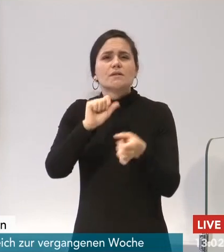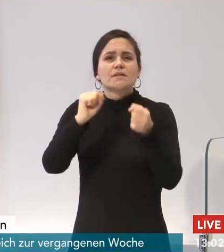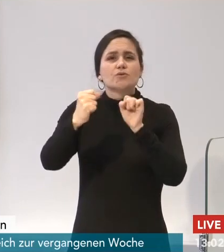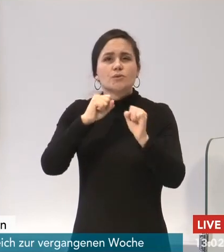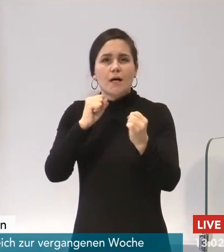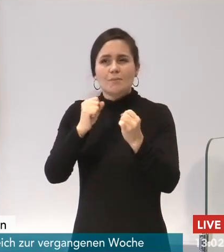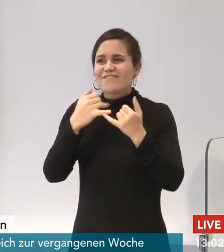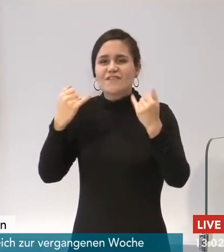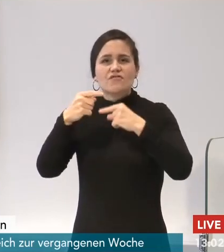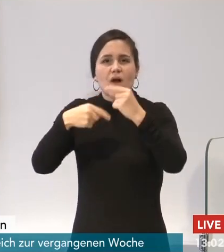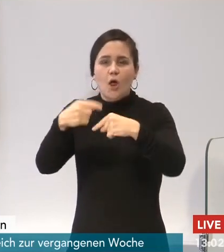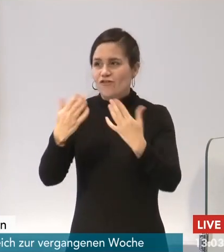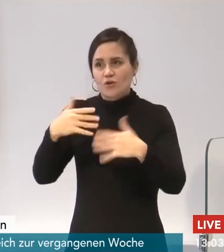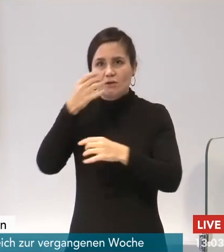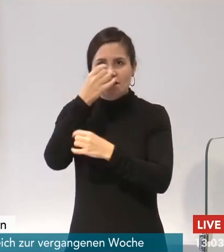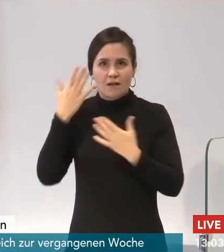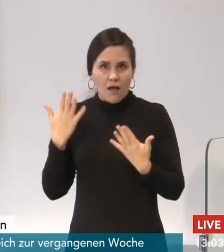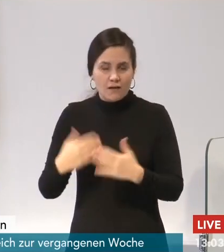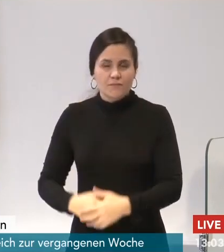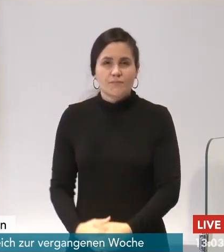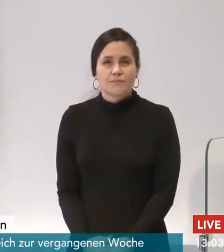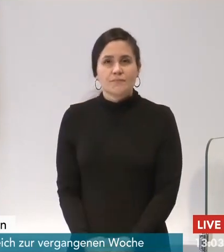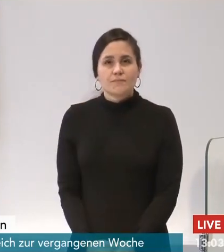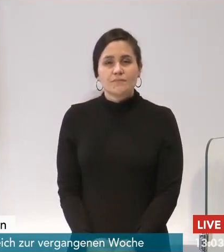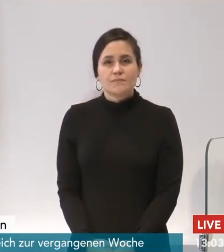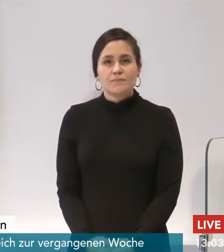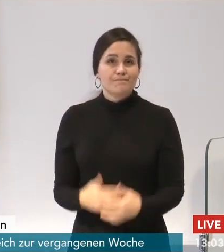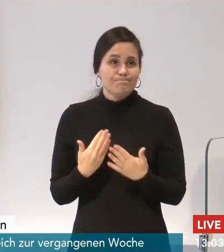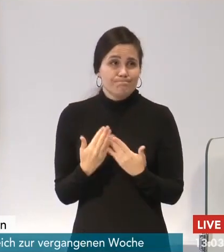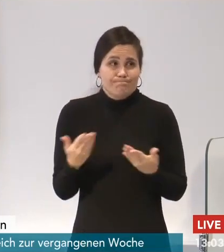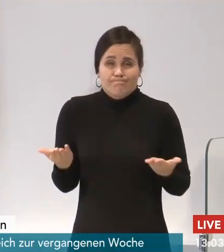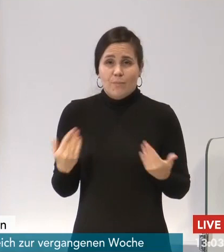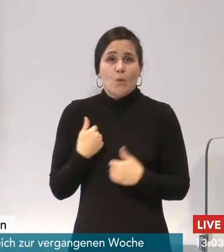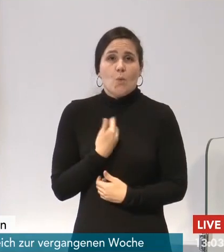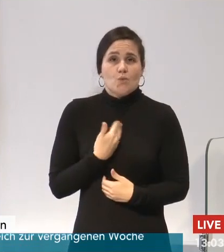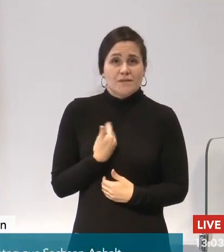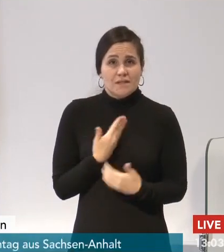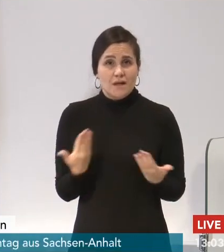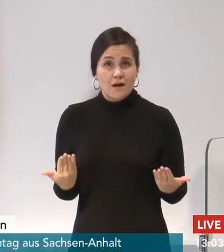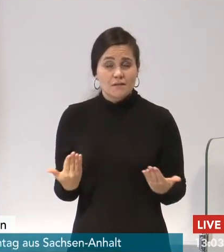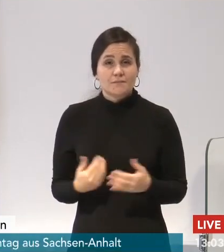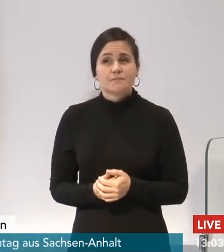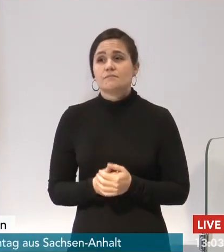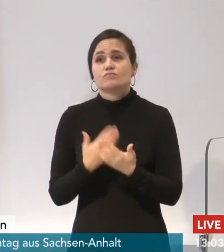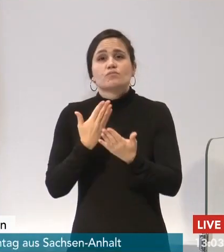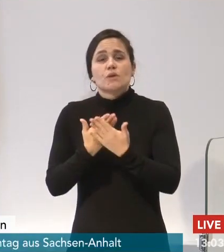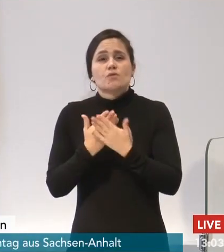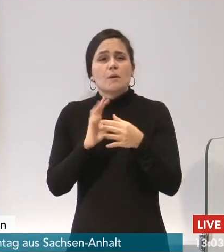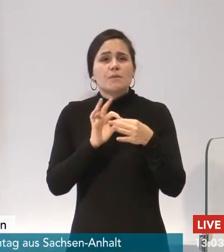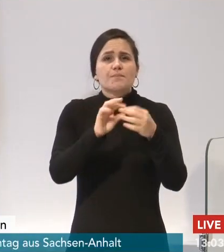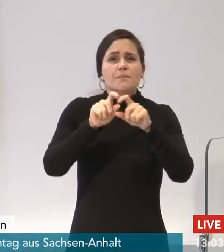eine ganz entscheidende Frage. Insofern Ungewissheit. Ungewissheit ist auch das Stichwort, wenn ich beispielsweise an viele Betroffene denke.